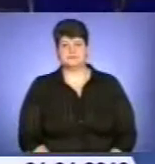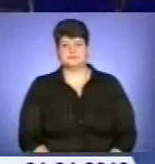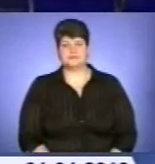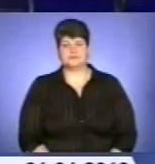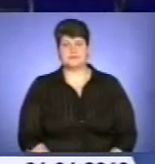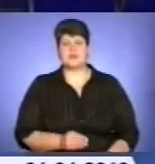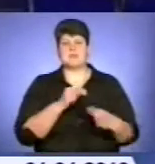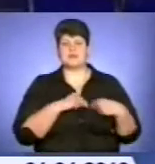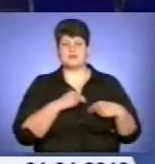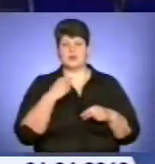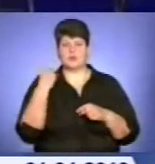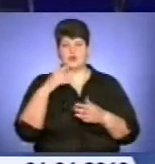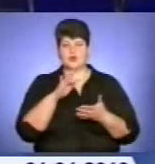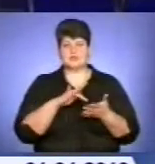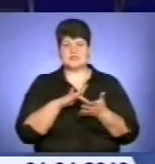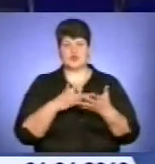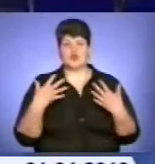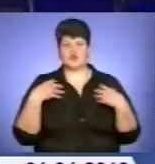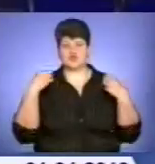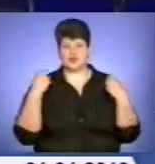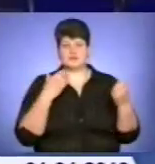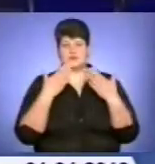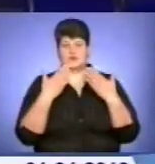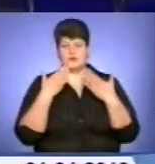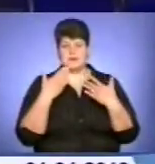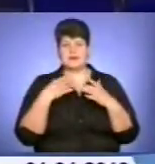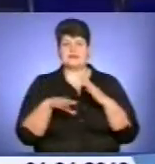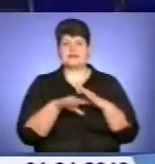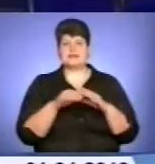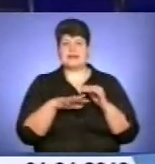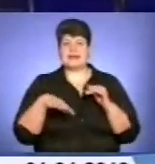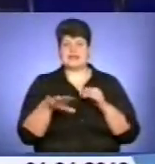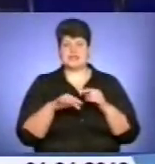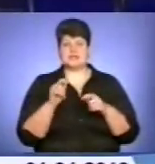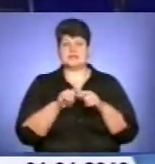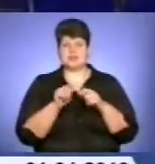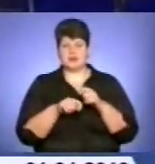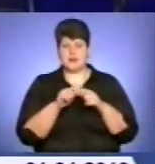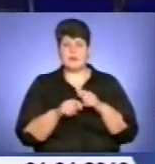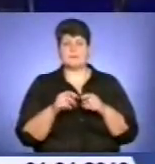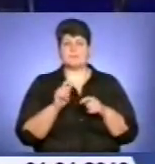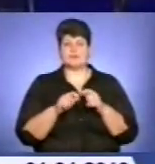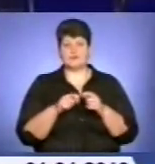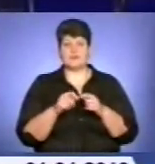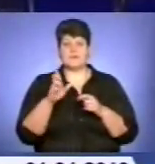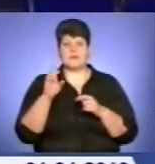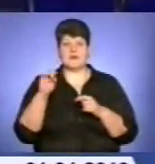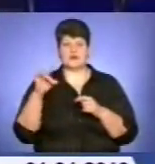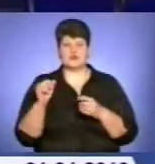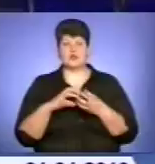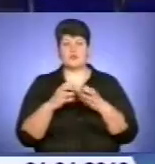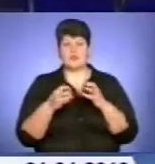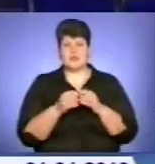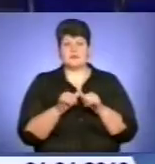Працівники обласного центру здоров'я спілкувалися з дільничими інспекторами, патрульними, бійцями спецпідрозділу «Беркут» щодо проблеми